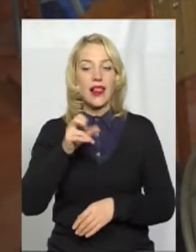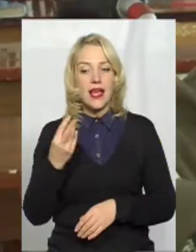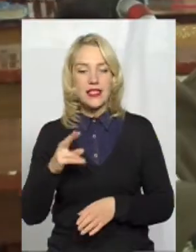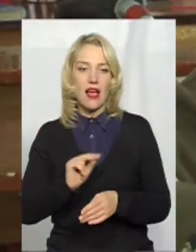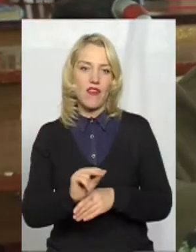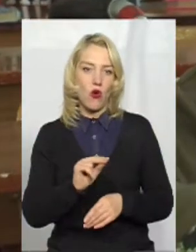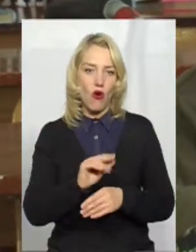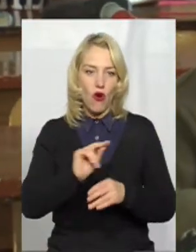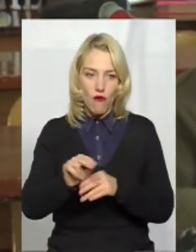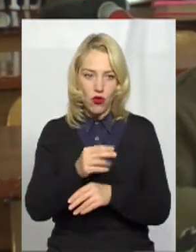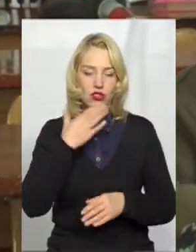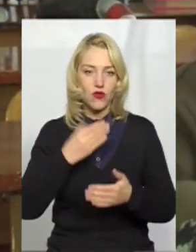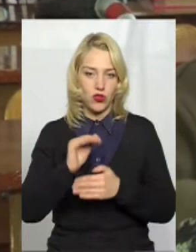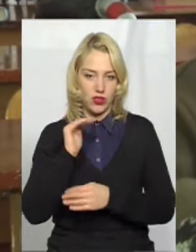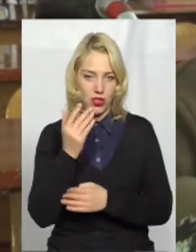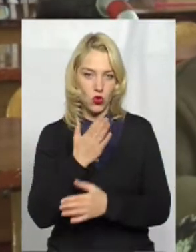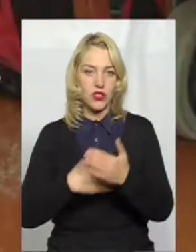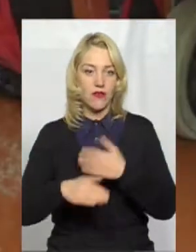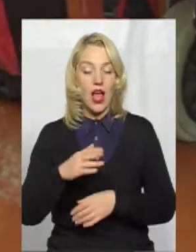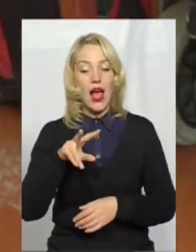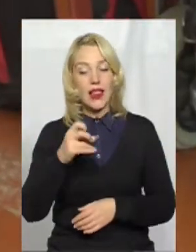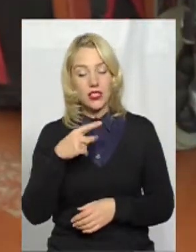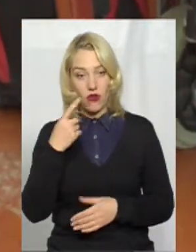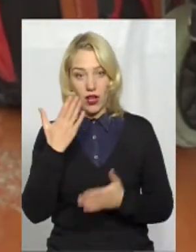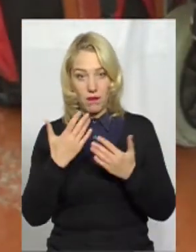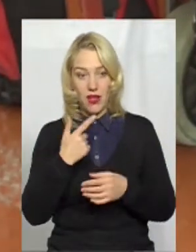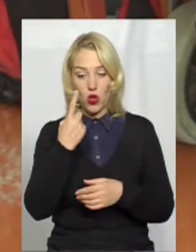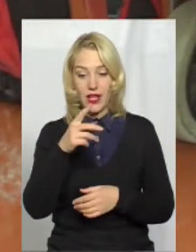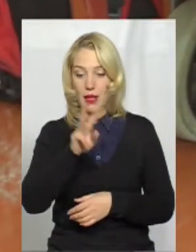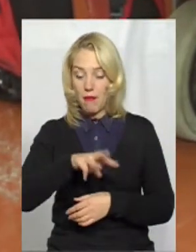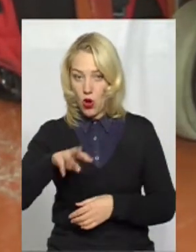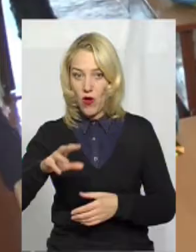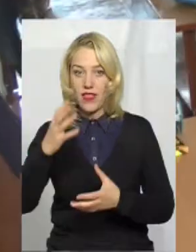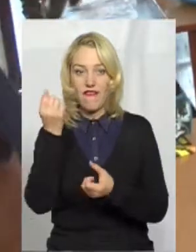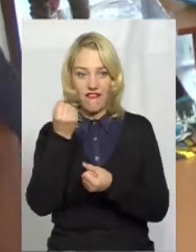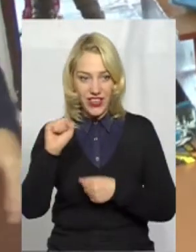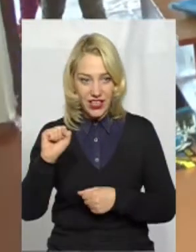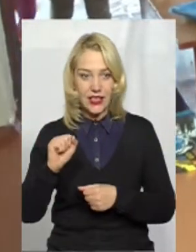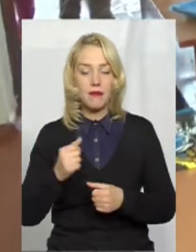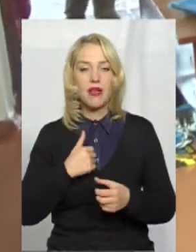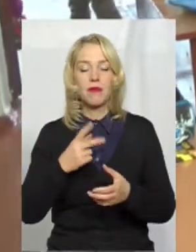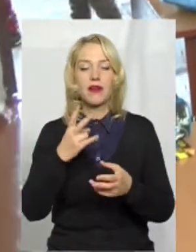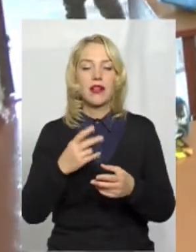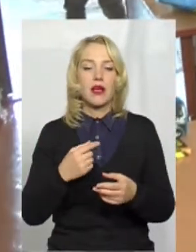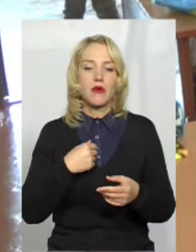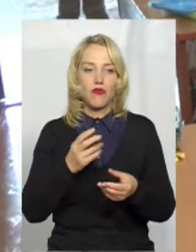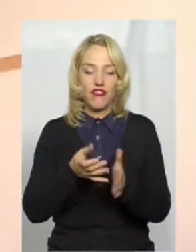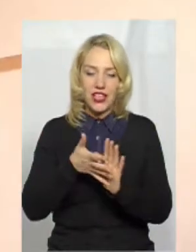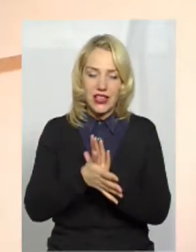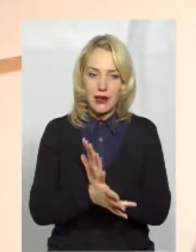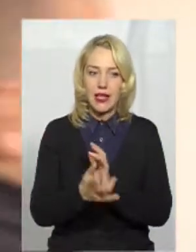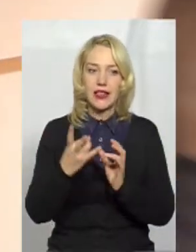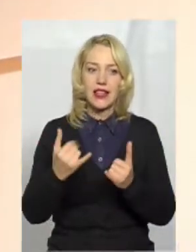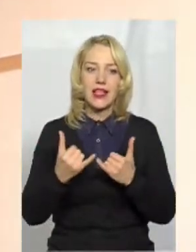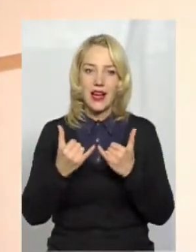інвалідністю. Тож в анкеті вказала, що якби виграла мільйон доларів, то витерпила б їх на придбання спеціального транспорту для перевезення дітей у візках